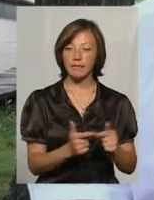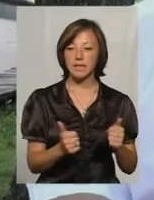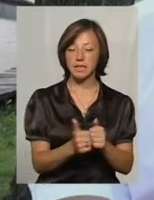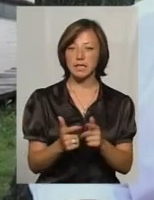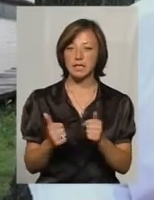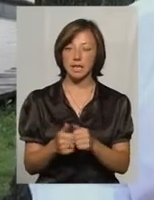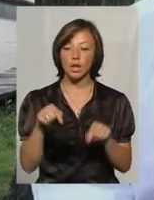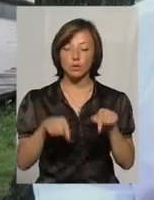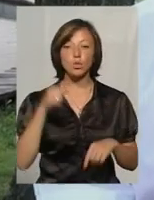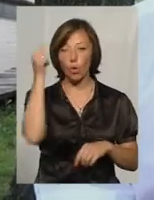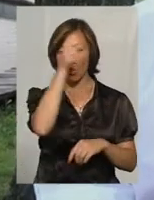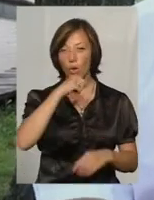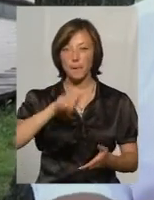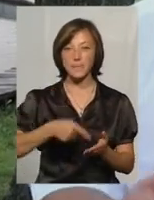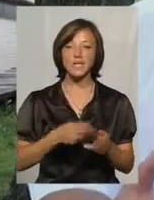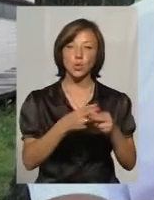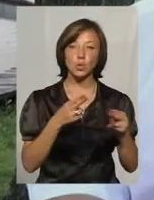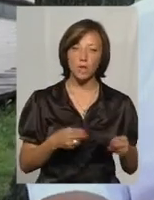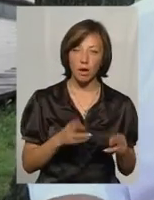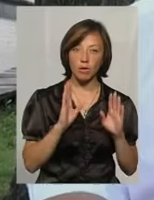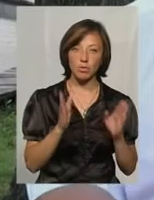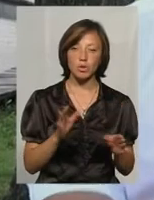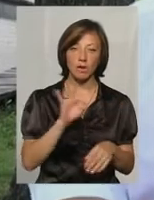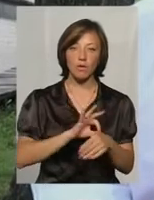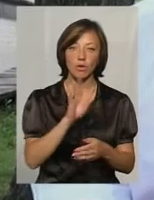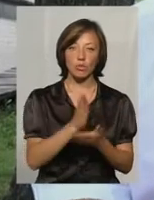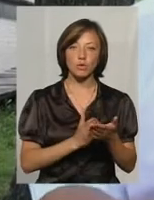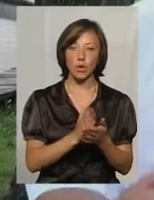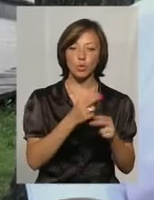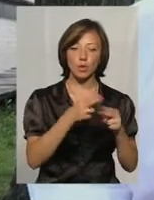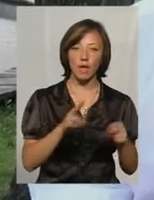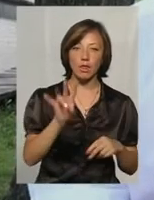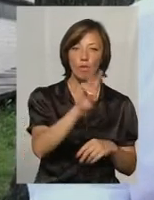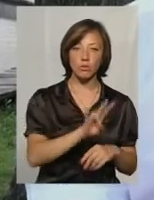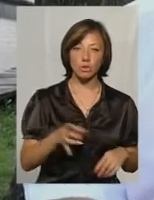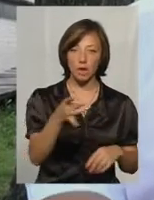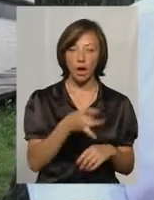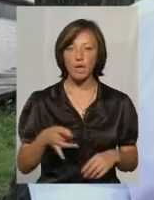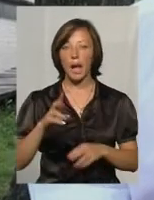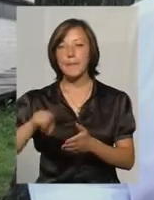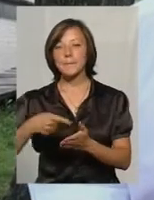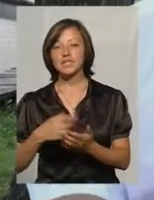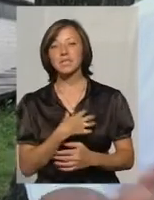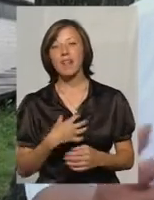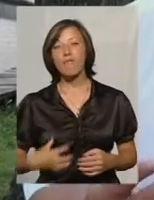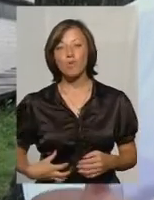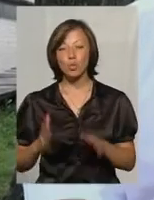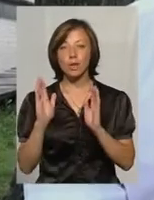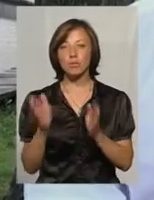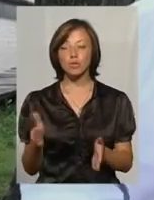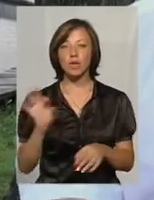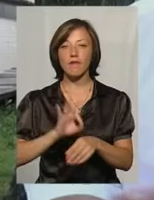відкриваємо ще місто Донаївці, де буде обслуговувати ці хворі Донавецького та Новушицького району, місто Славута, де буде